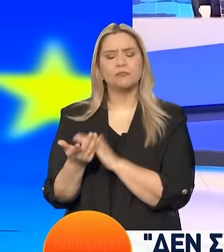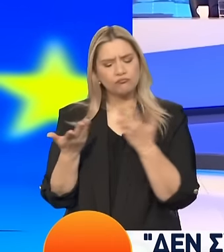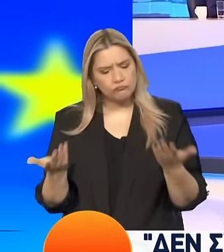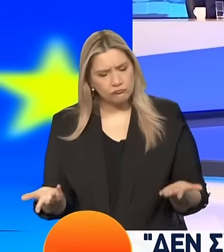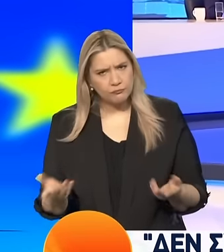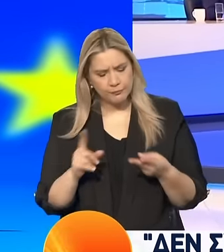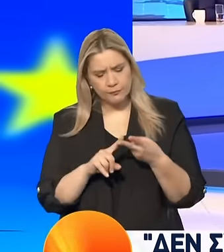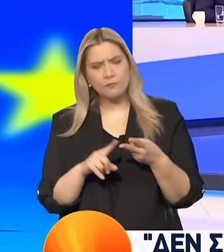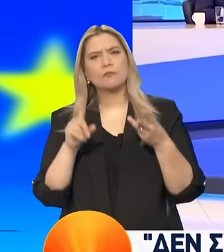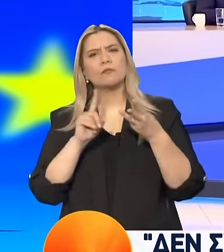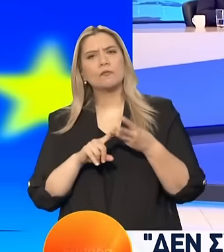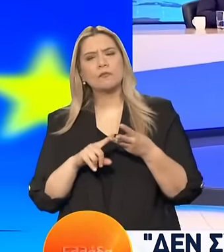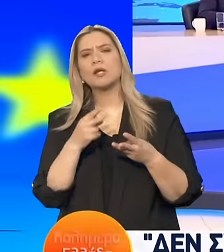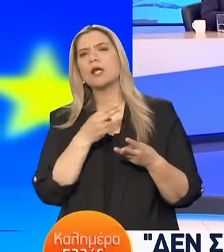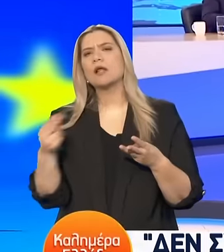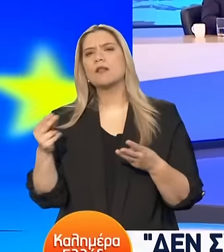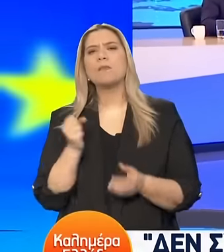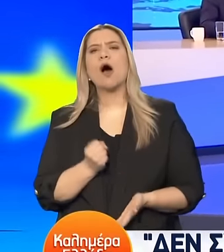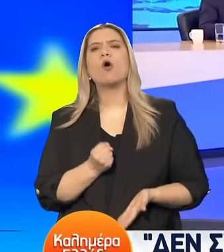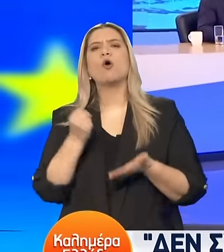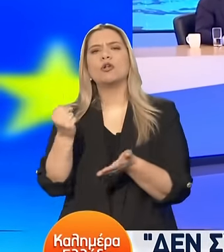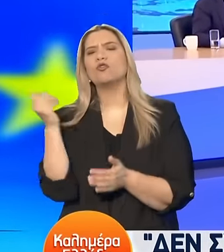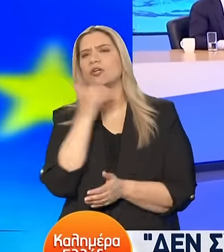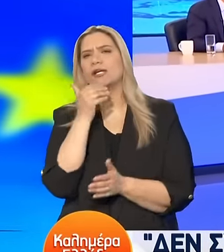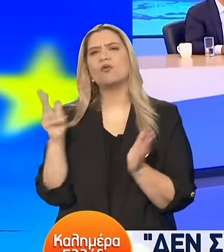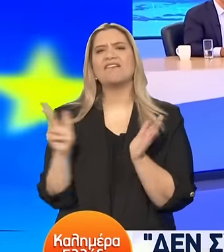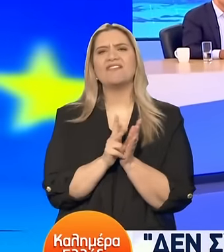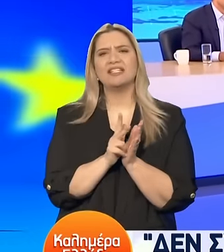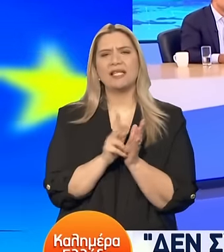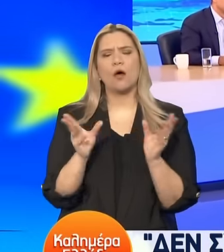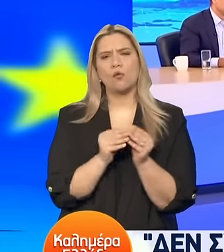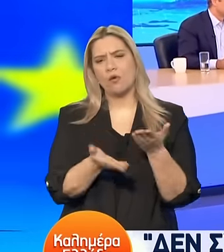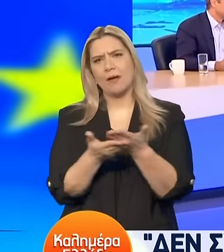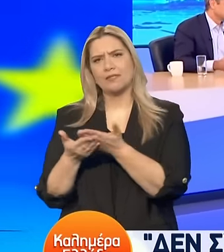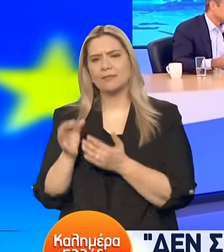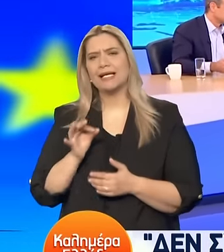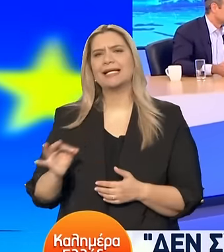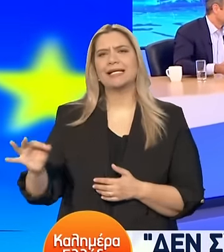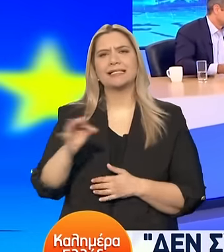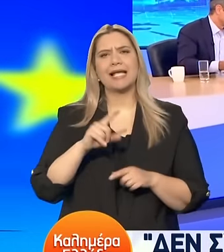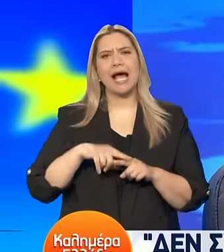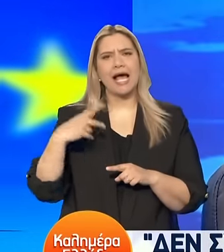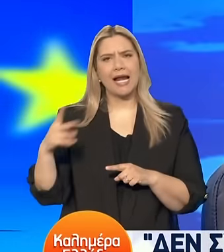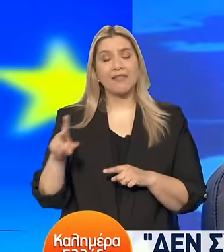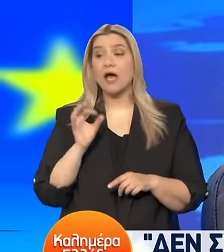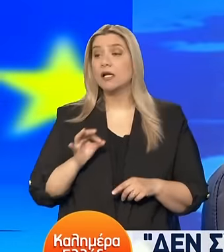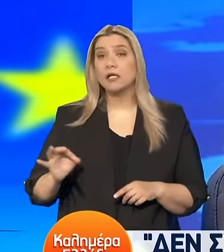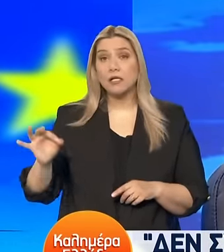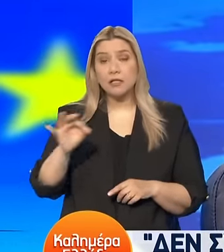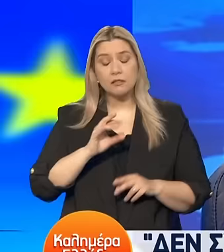Έχουμε δρομολογήσει το πρόγραμμα Για τη χορήγηση της γρήγορης βίζας στα νησιά Για το οποίο πρόγραμμα Οι νησιώτες μας είναι εξαιρετικά